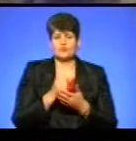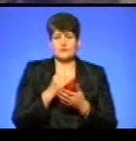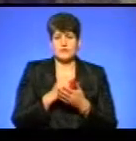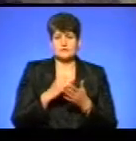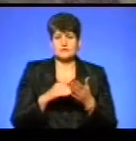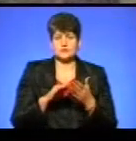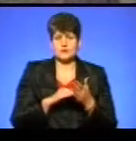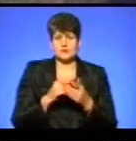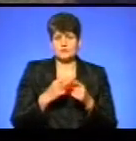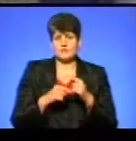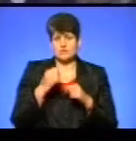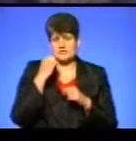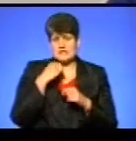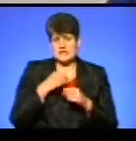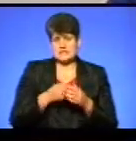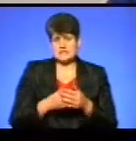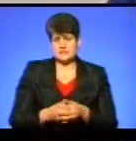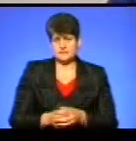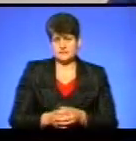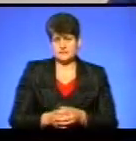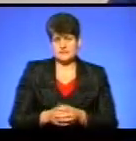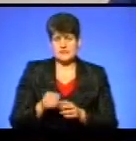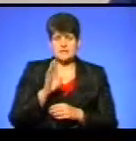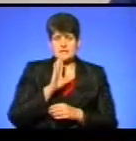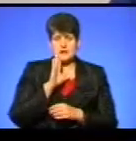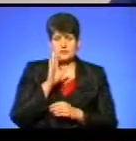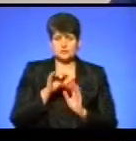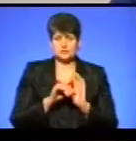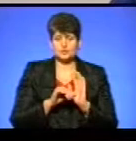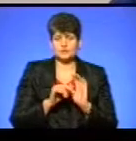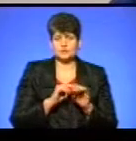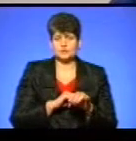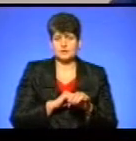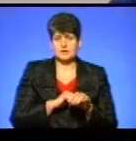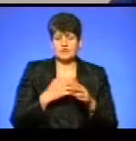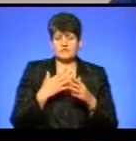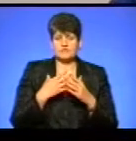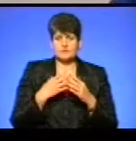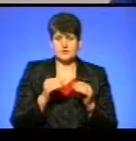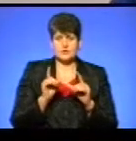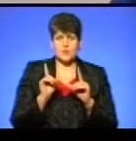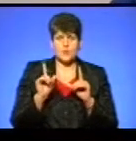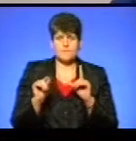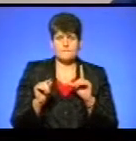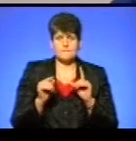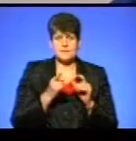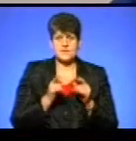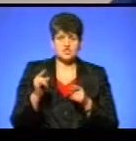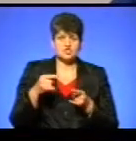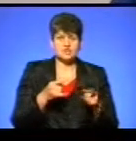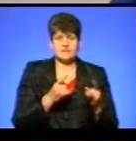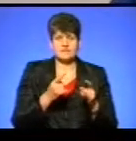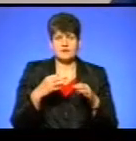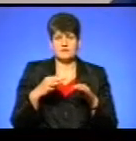скасовано і повернуто старі ціни. Зранку 6-та година вже об'їжджав автопарки,